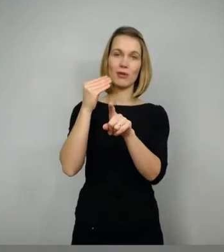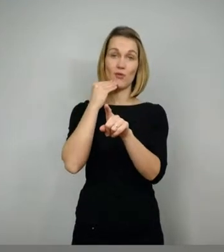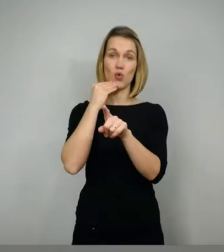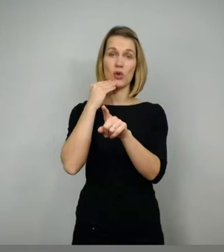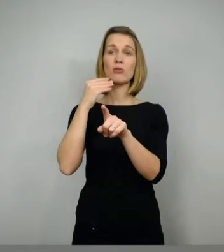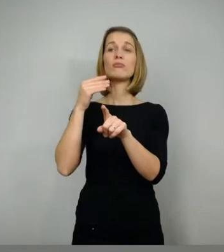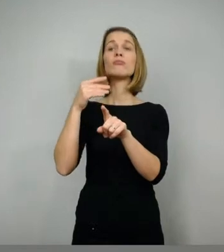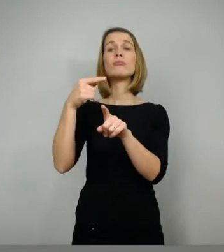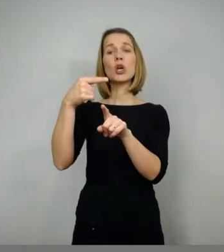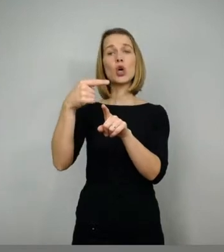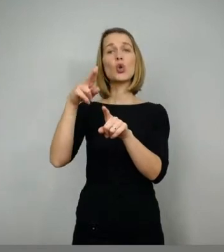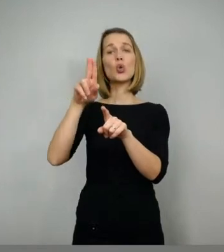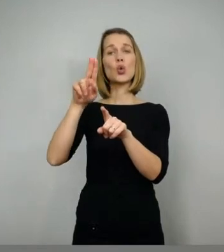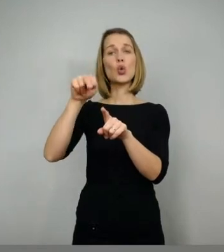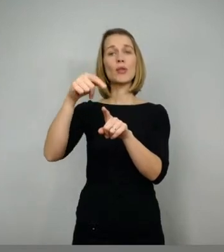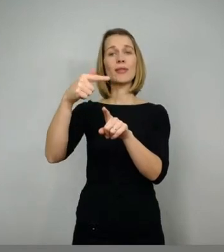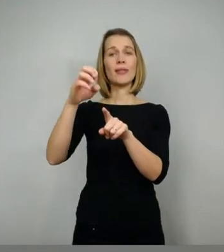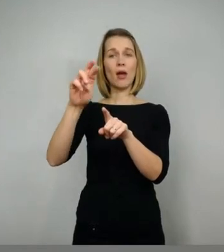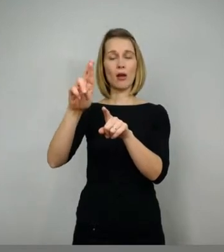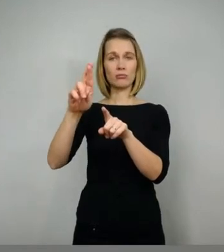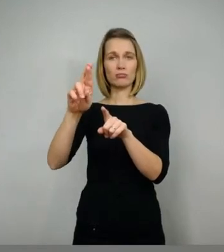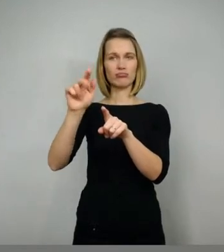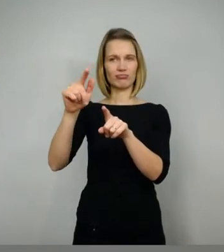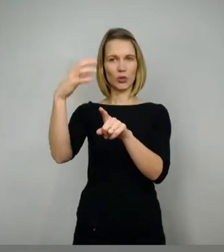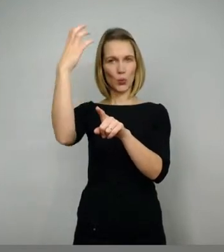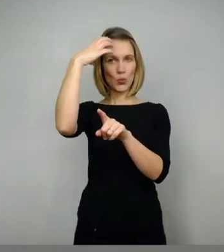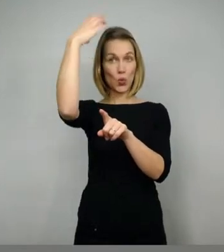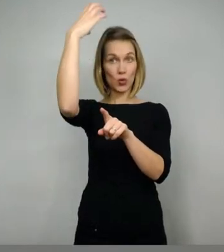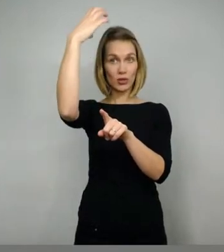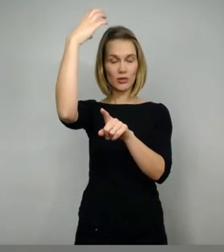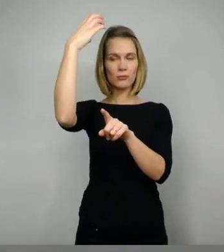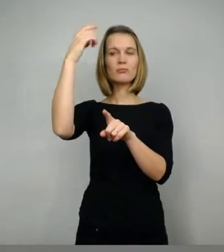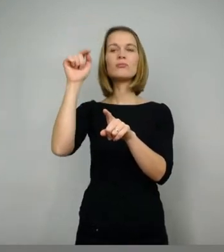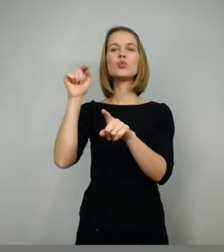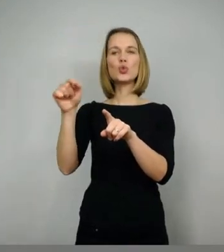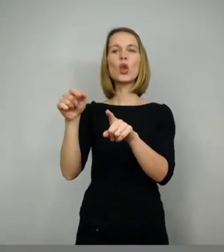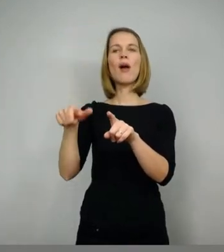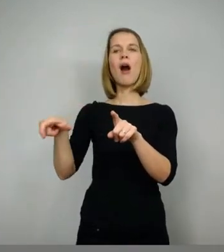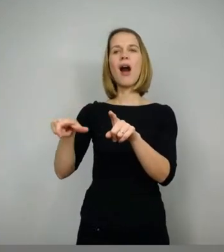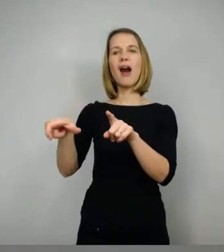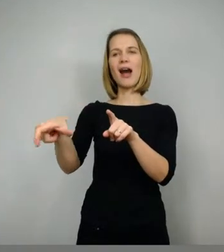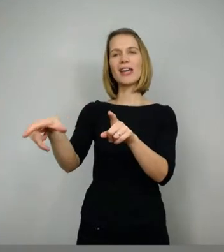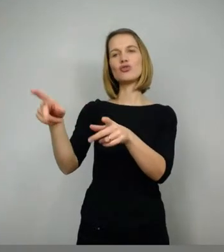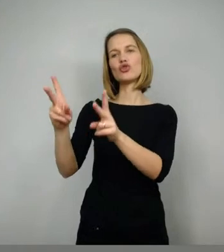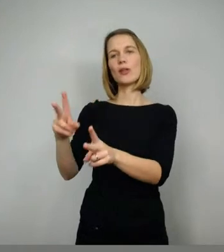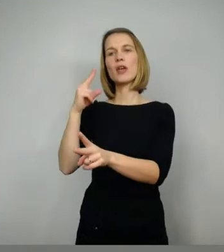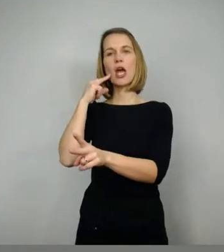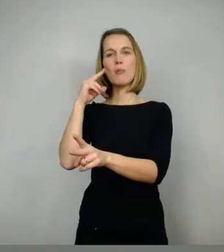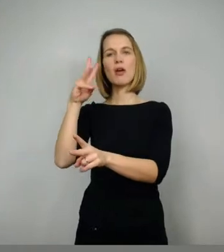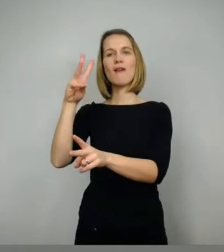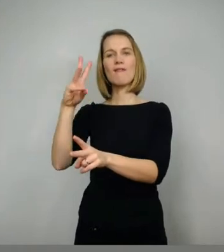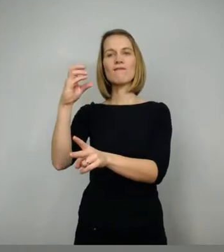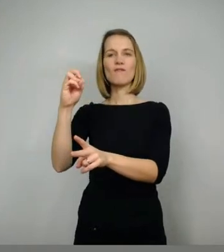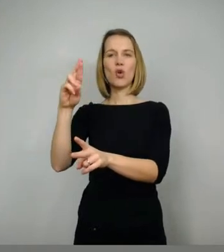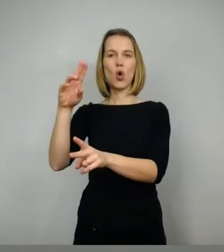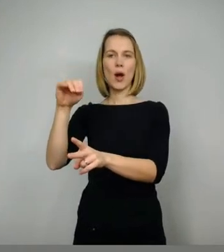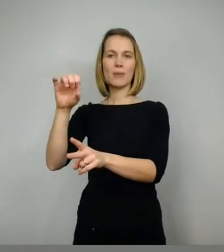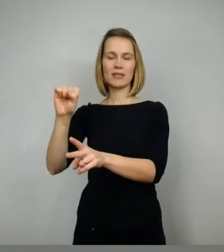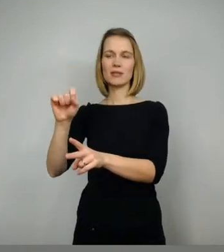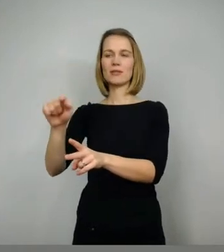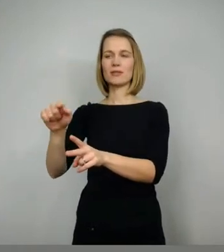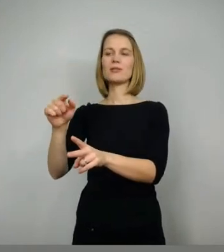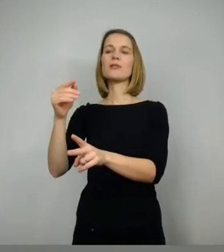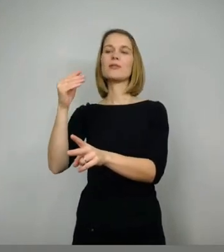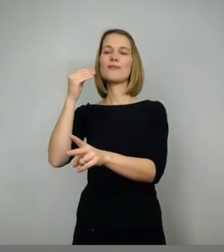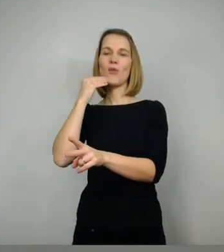wohnt in Worms am Rhein. Und als er dort ankommt, ähm, erkennt Siegfried einen Ritter namens Hagen. Und von